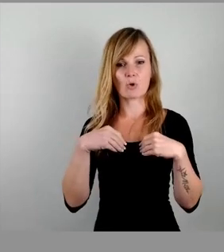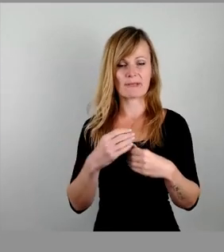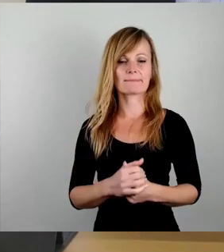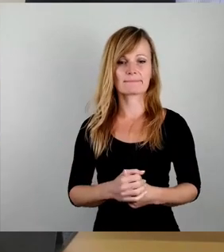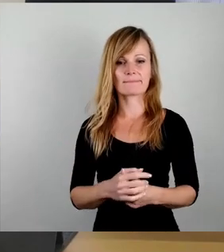abgelehnt. Ausschussbericht.